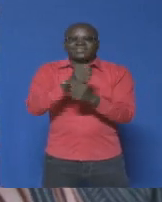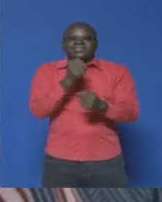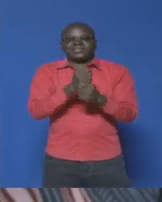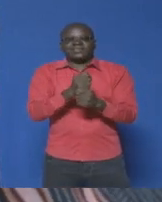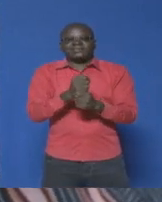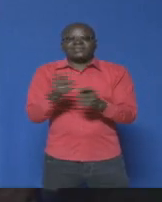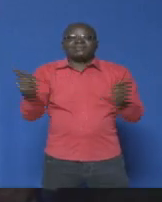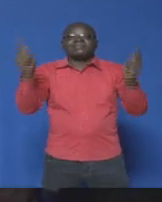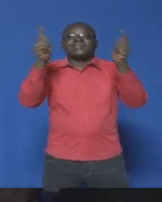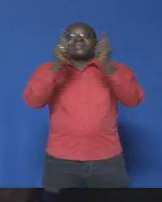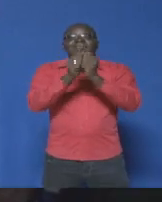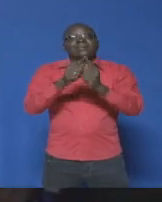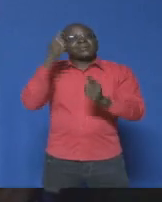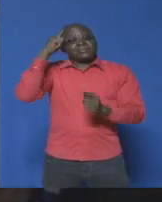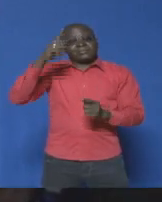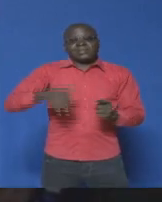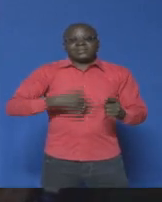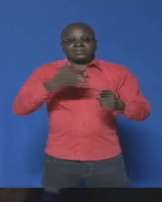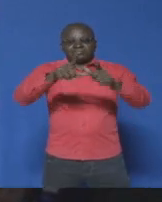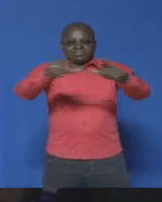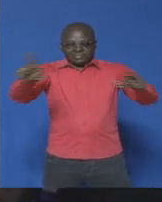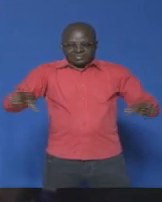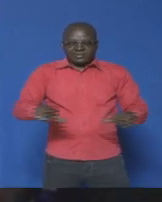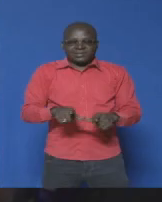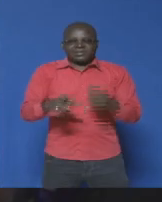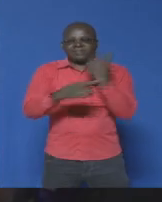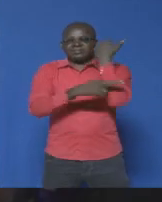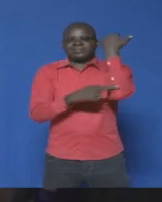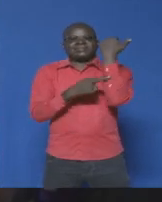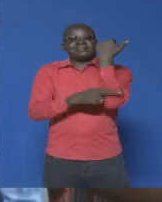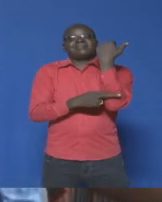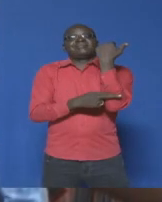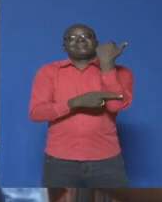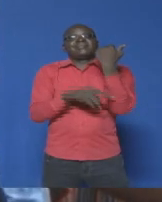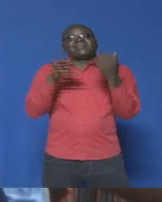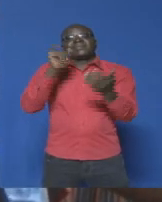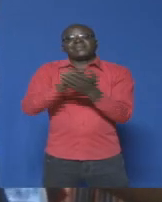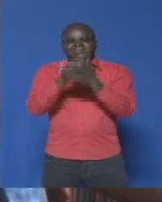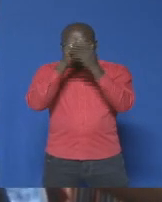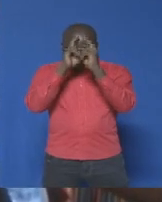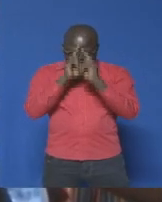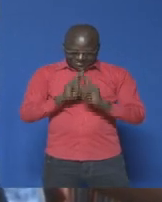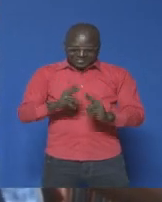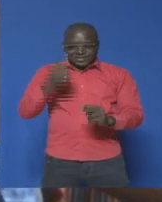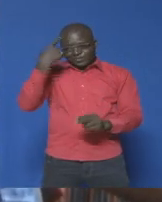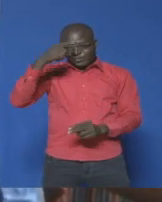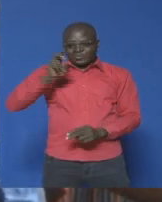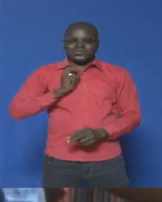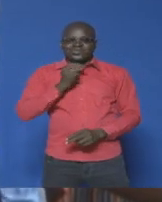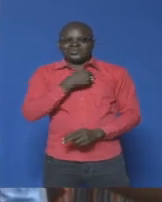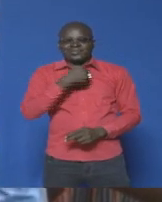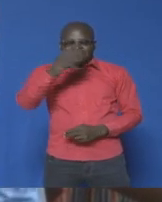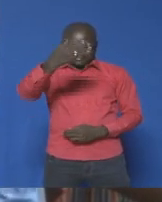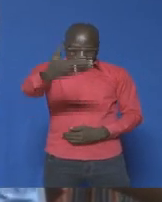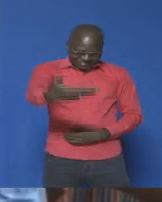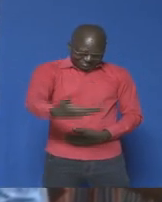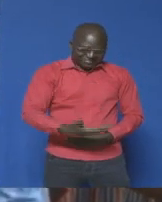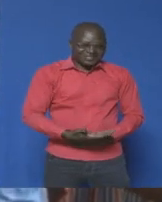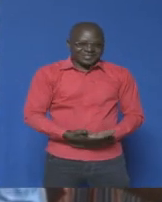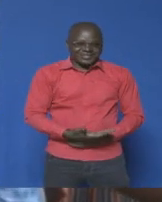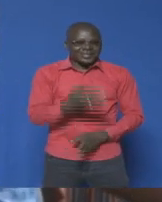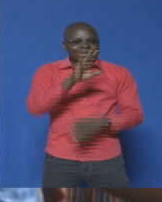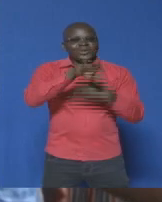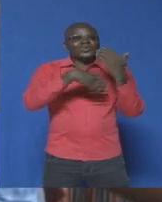l'assentiment des élus locaux de la région. C'est un honneur pour nous d'accueillir la toute première